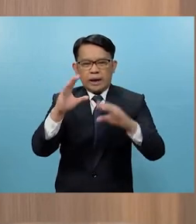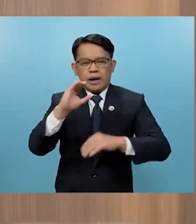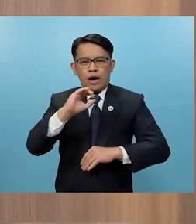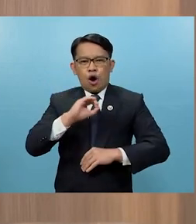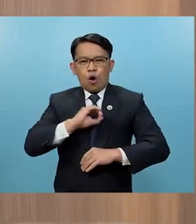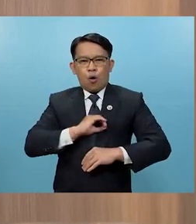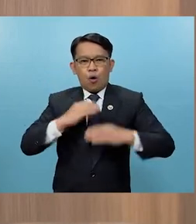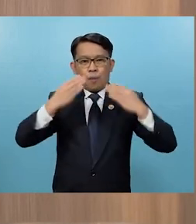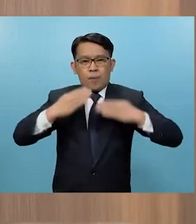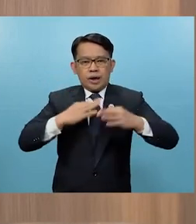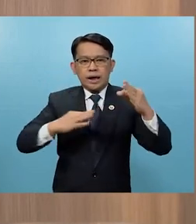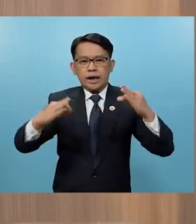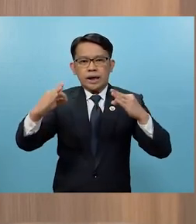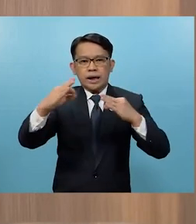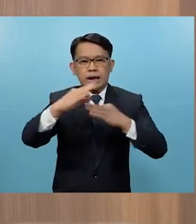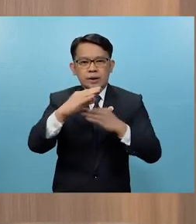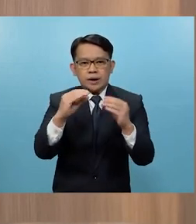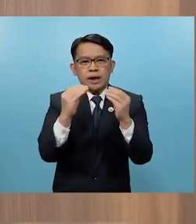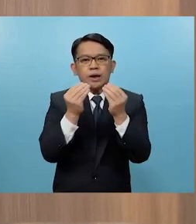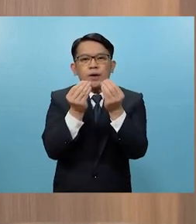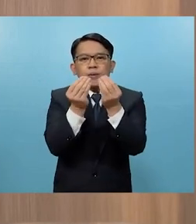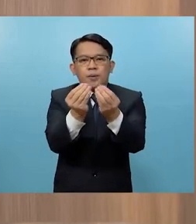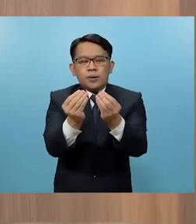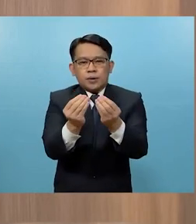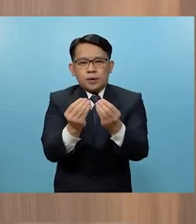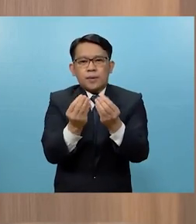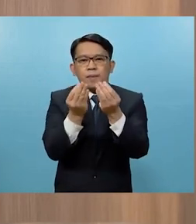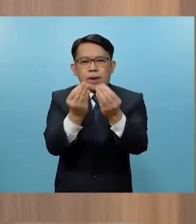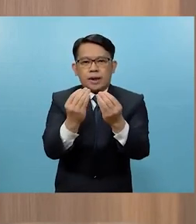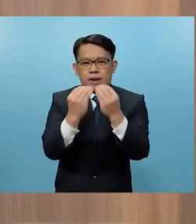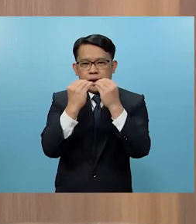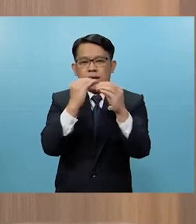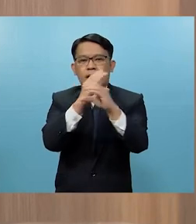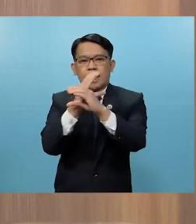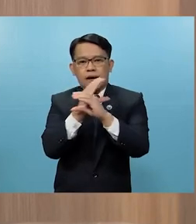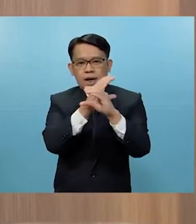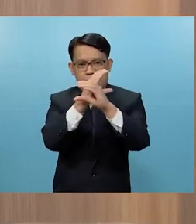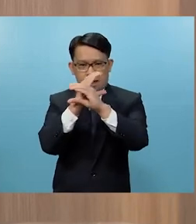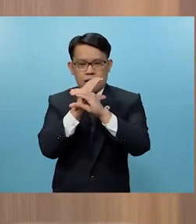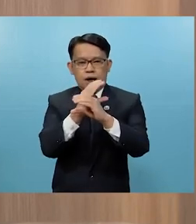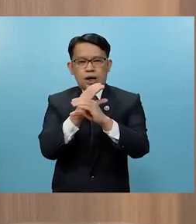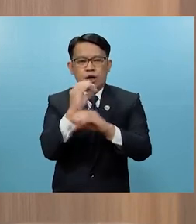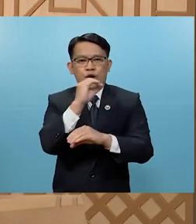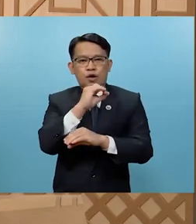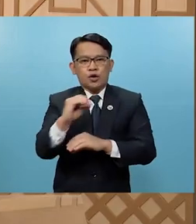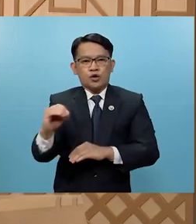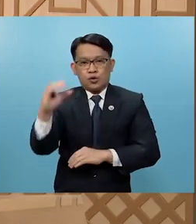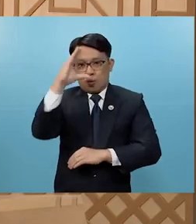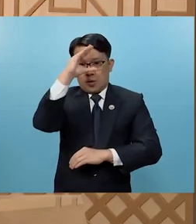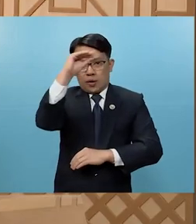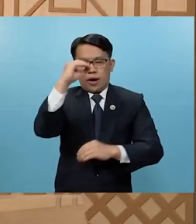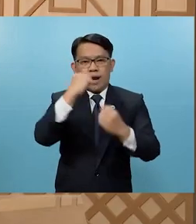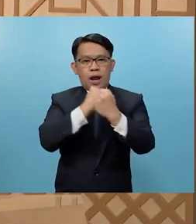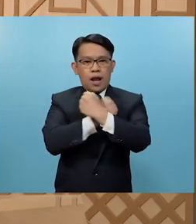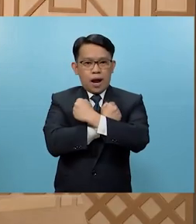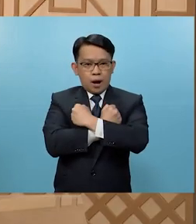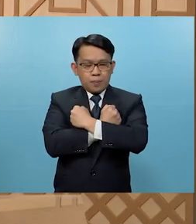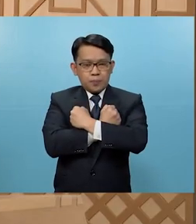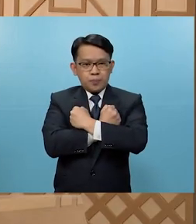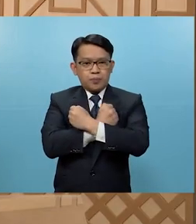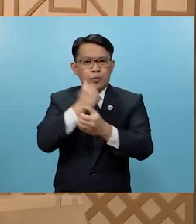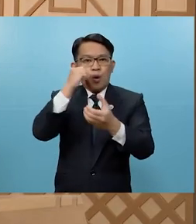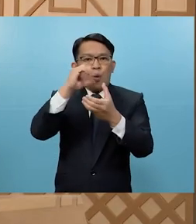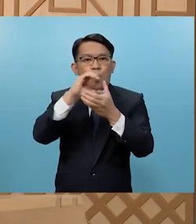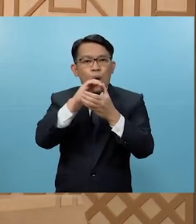sarili niyang katawan bagkos ito'y pinakakain at inaalagaan kaya ang lalaki pong nagmamahal sa kanyang